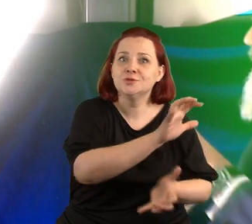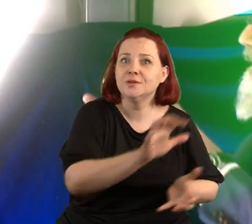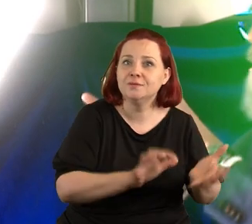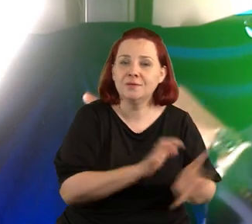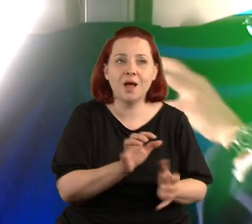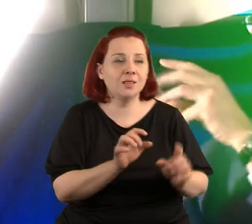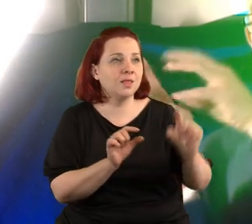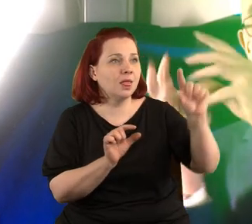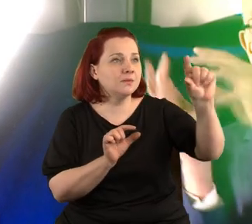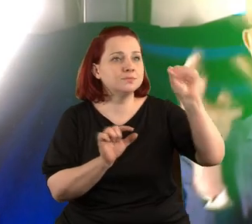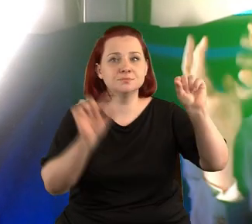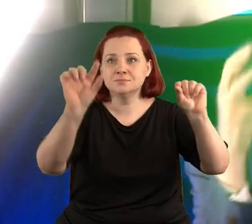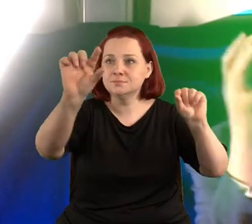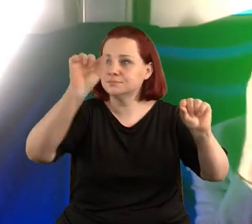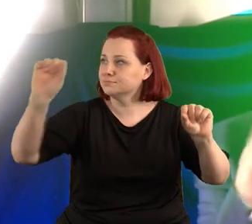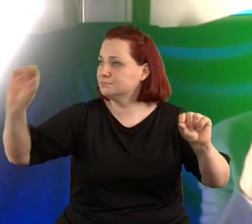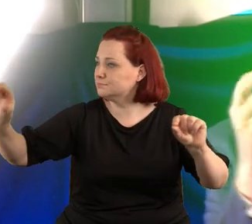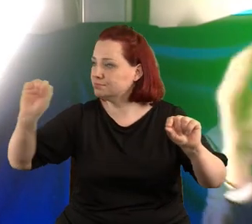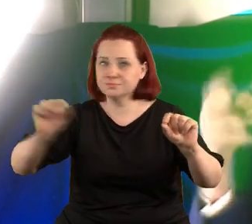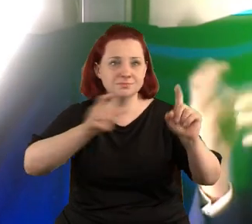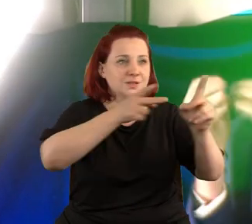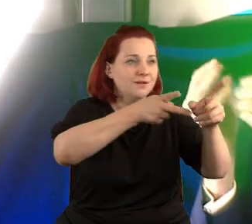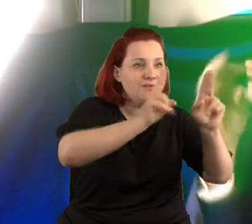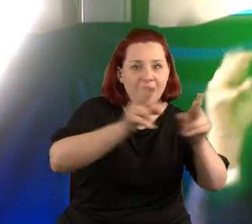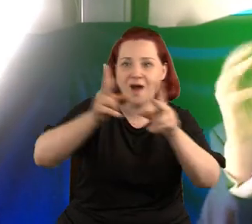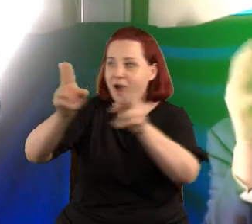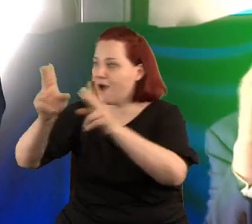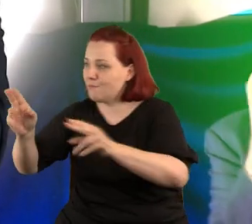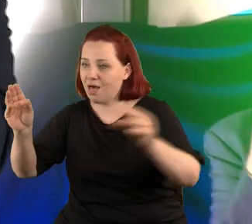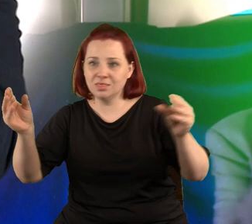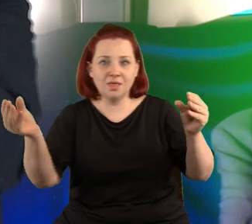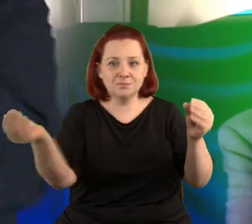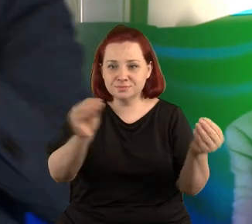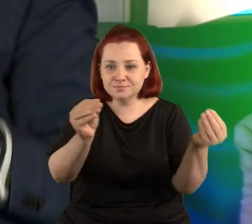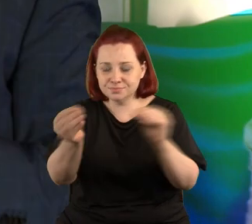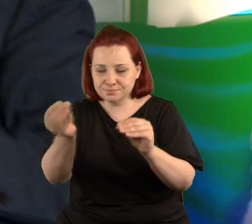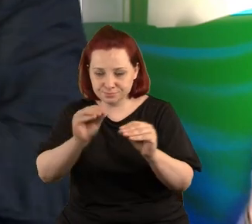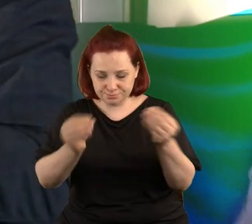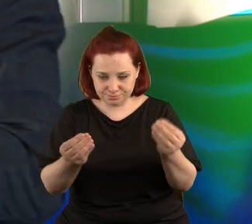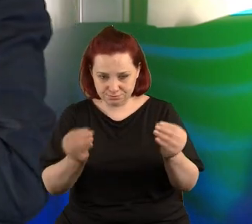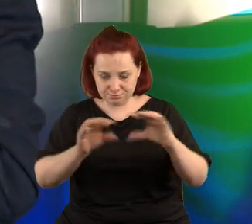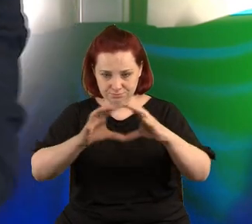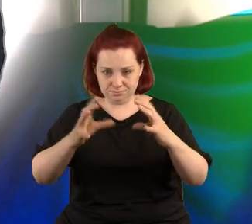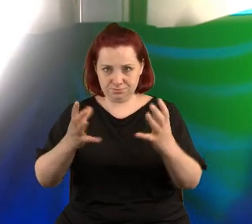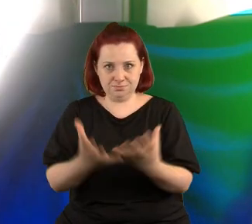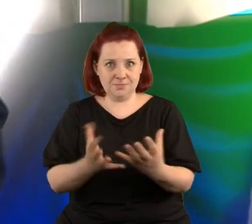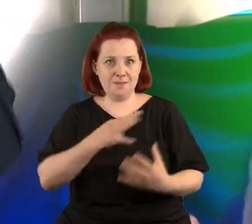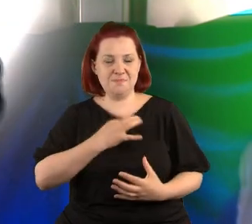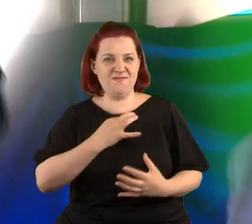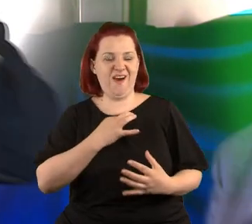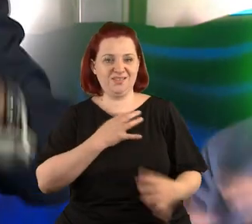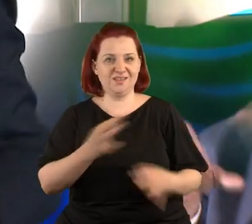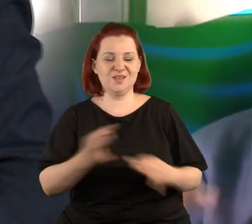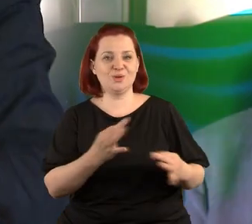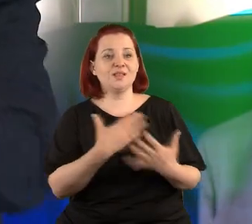z tych historyjek swoje prywatne całości. Dlatego twierdzę